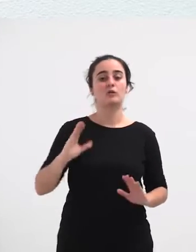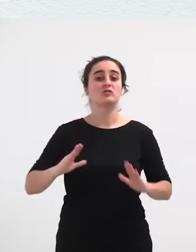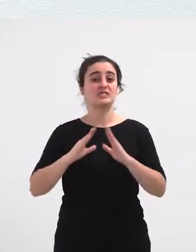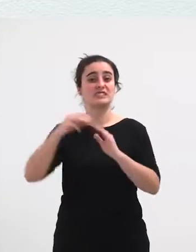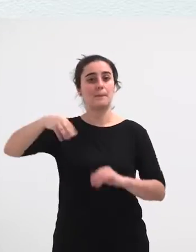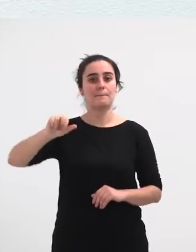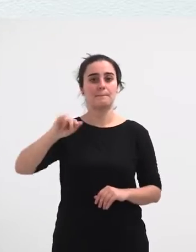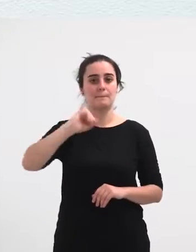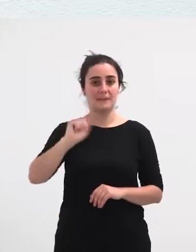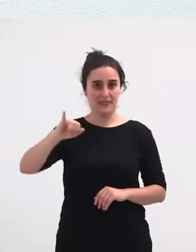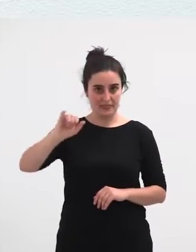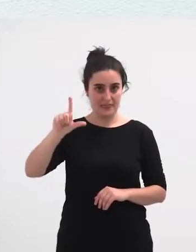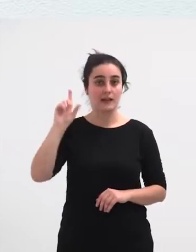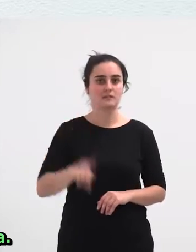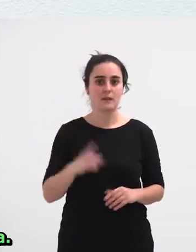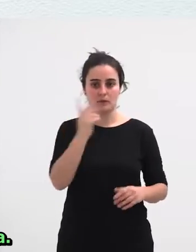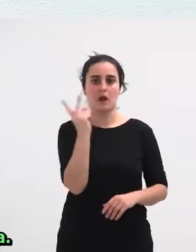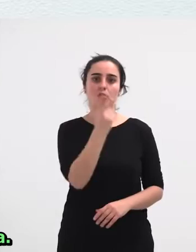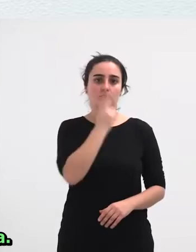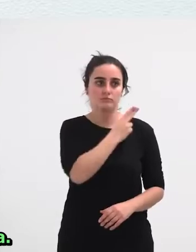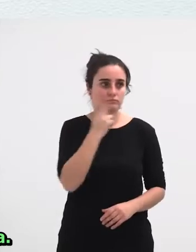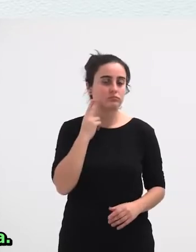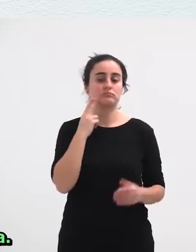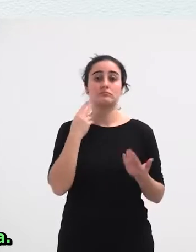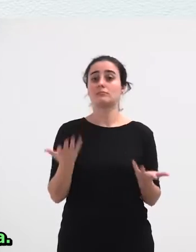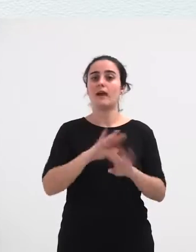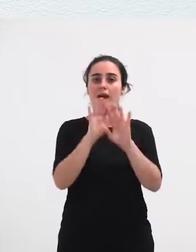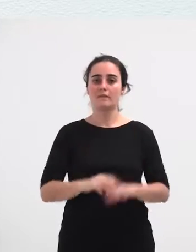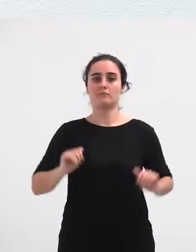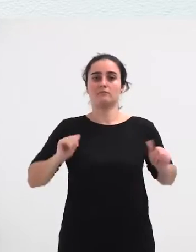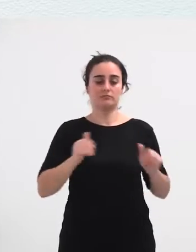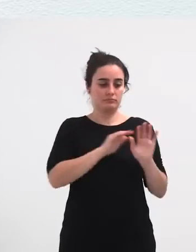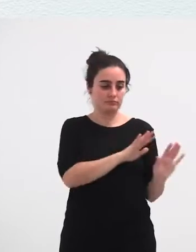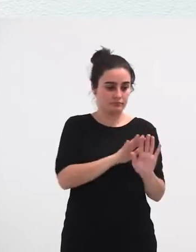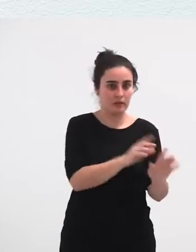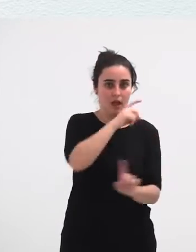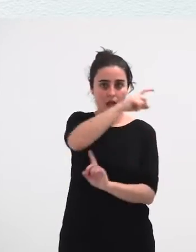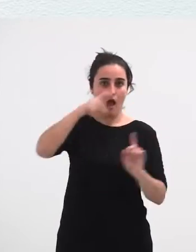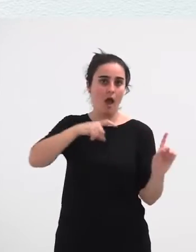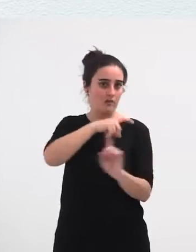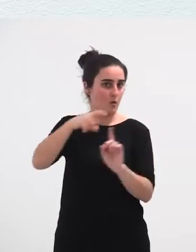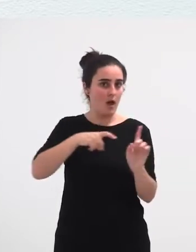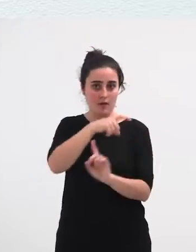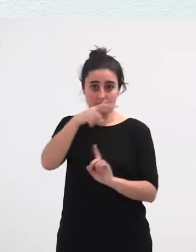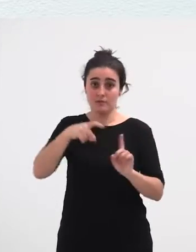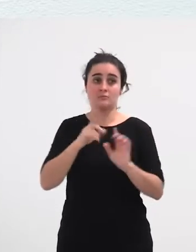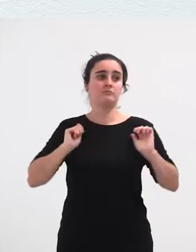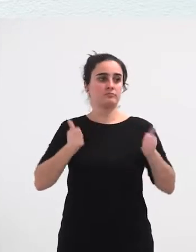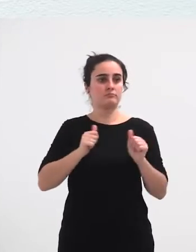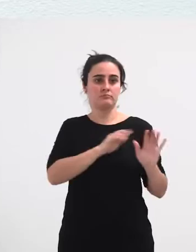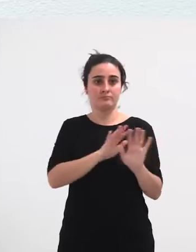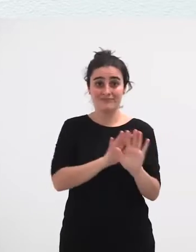Egoera Oso Oso Larri Hoietatik Eta Prozesio Batzuk Egiten Asten Dira Urte Eta Gizalditan Prozesio Batzut Dira